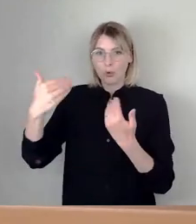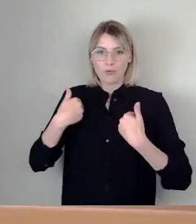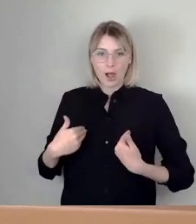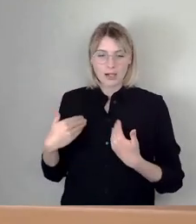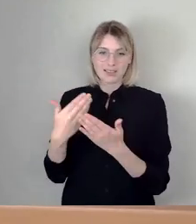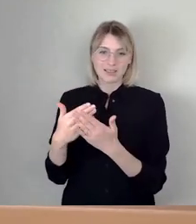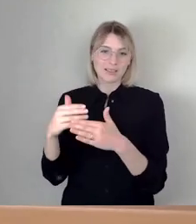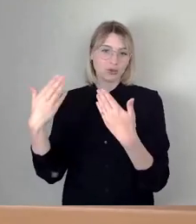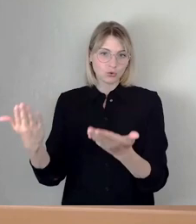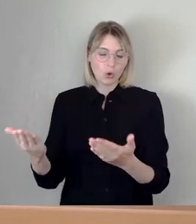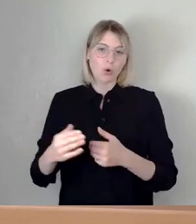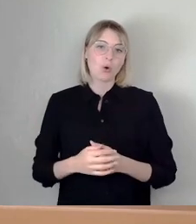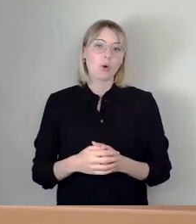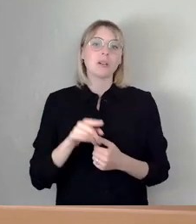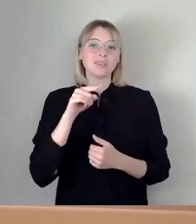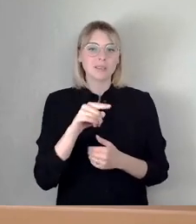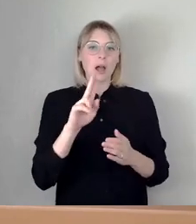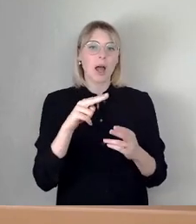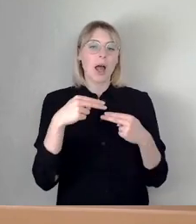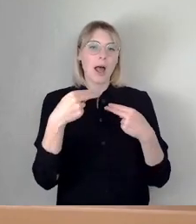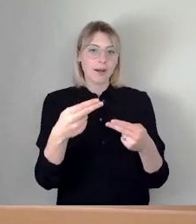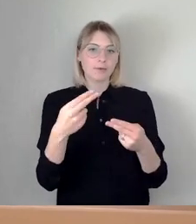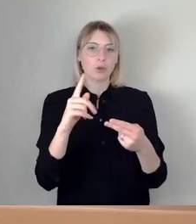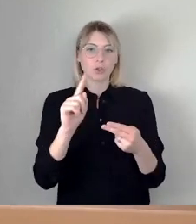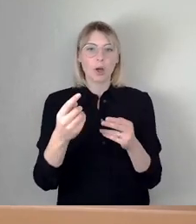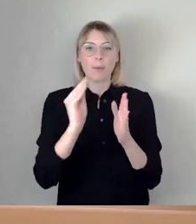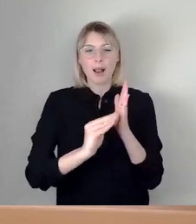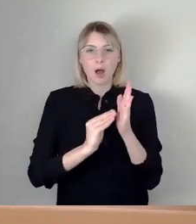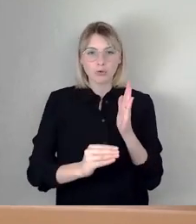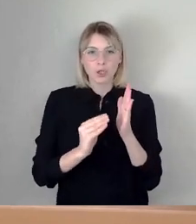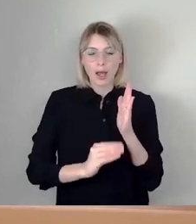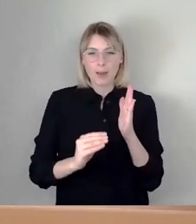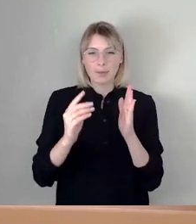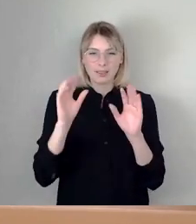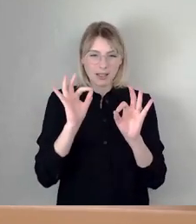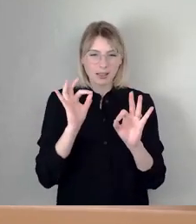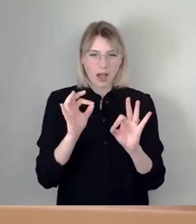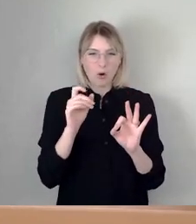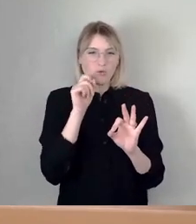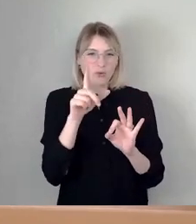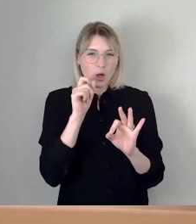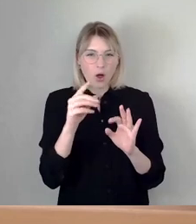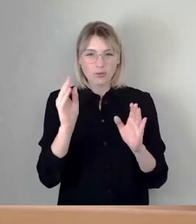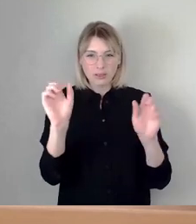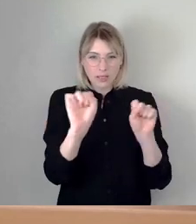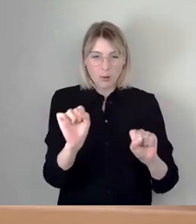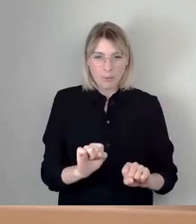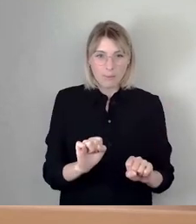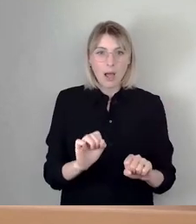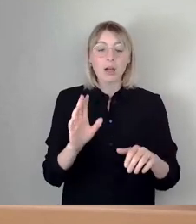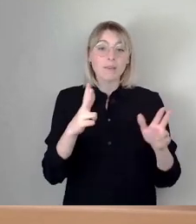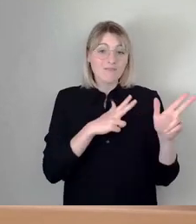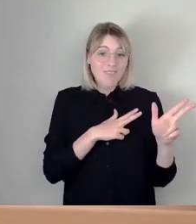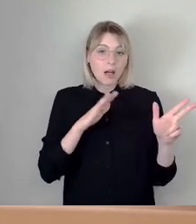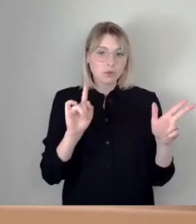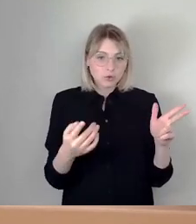würde Ihnen in der Antwort nochmal aufschreiben lassen, wie oft da gereinigt wird. Also teilweise täglich. Also es ist jetzt nicht so, dass